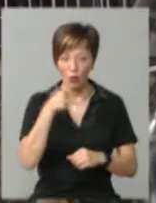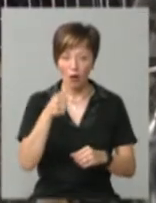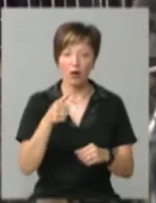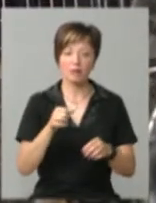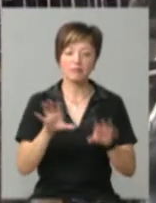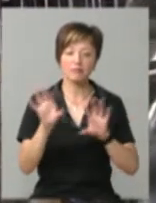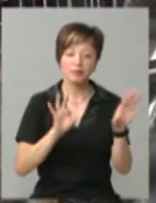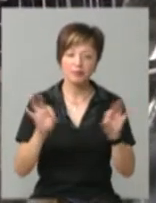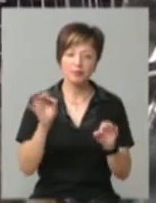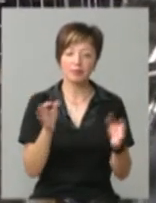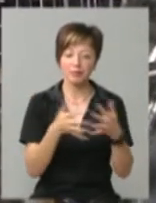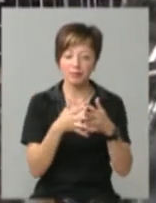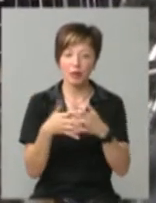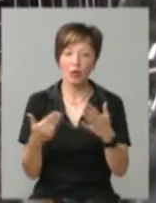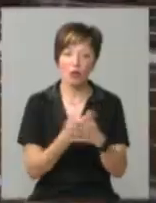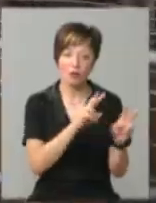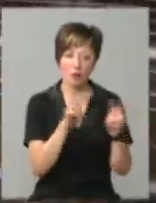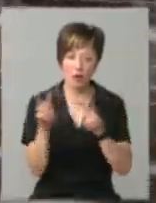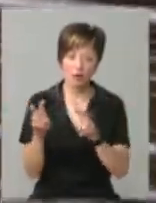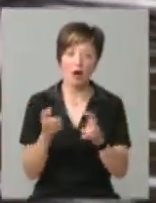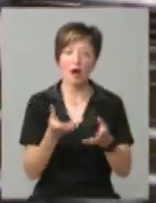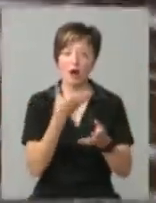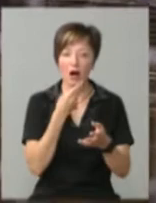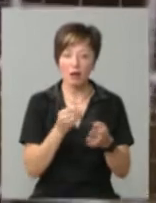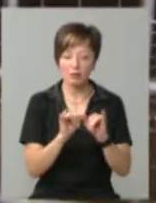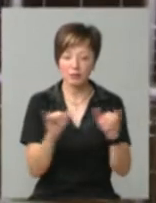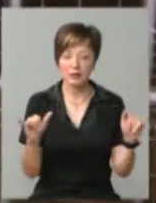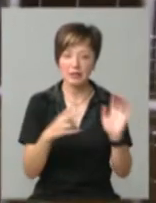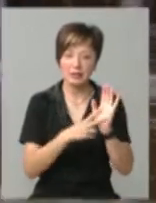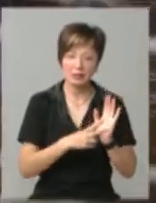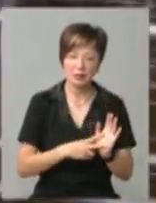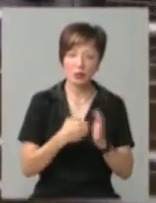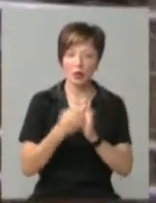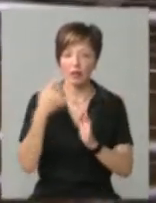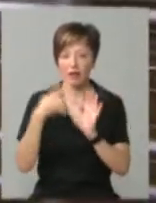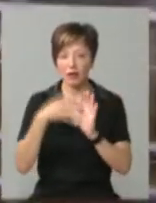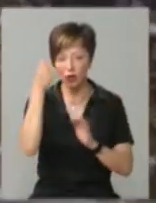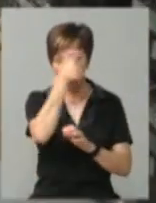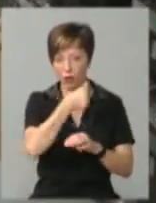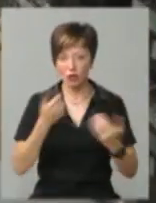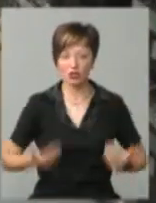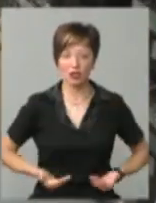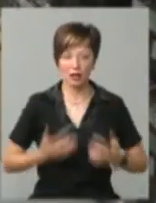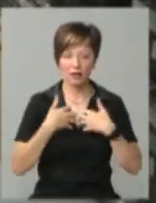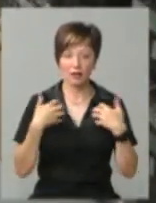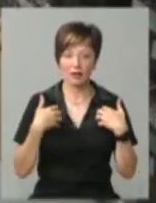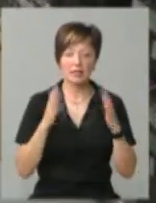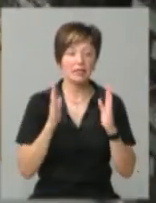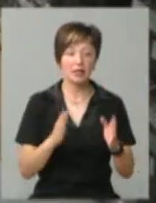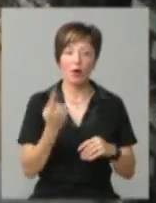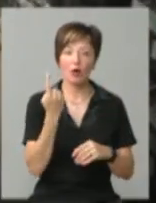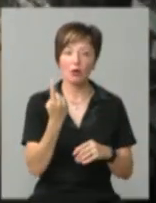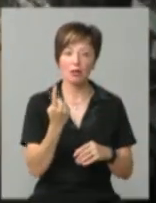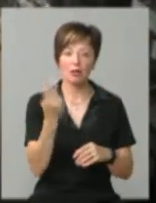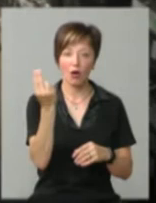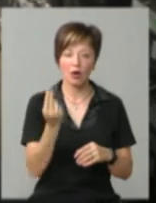вводять нові породи цих гризунів. Гарне потомство з'являється у період з 7 місяців до 9 років життя шеншил. В природі тільки є один